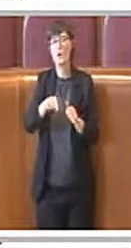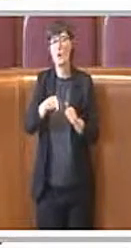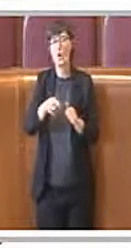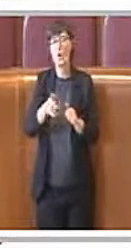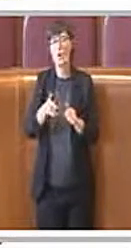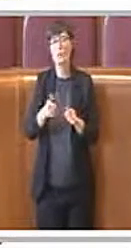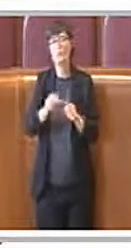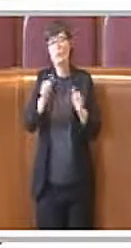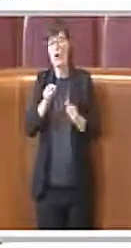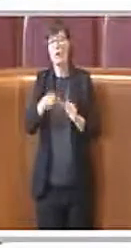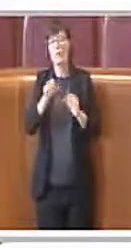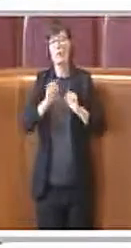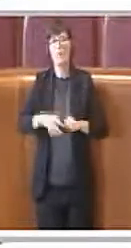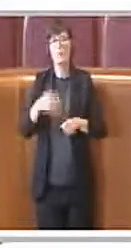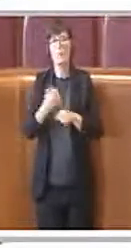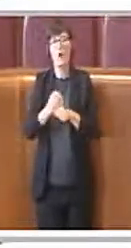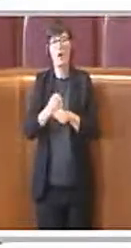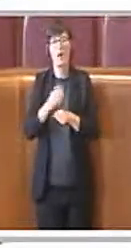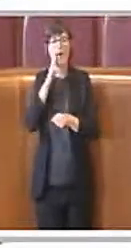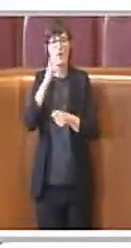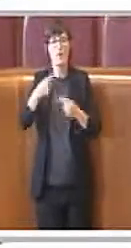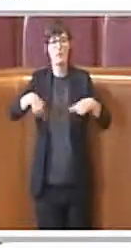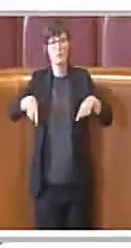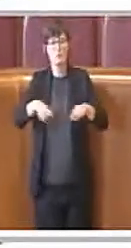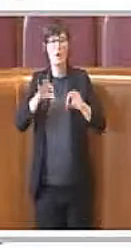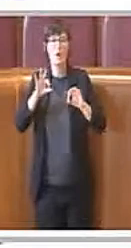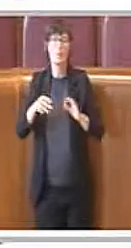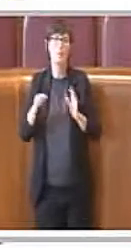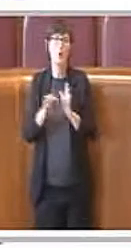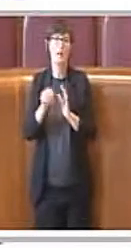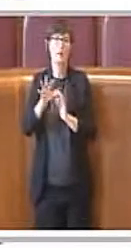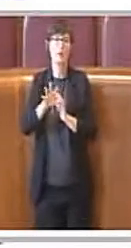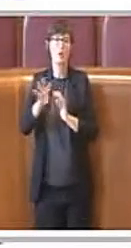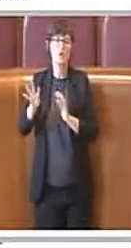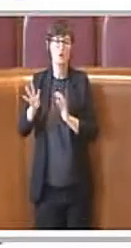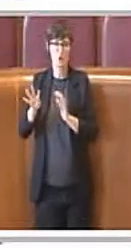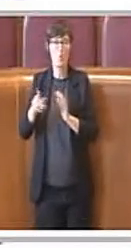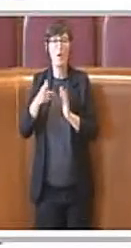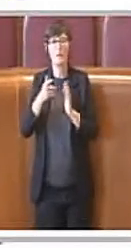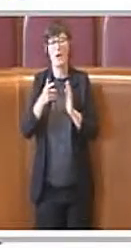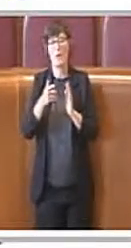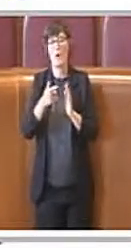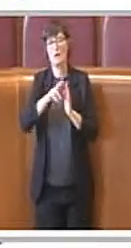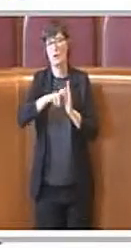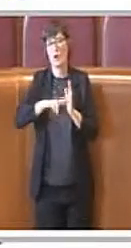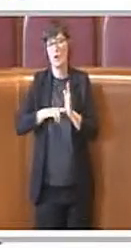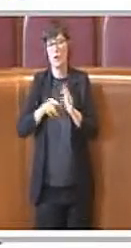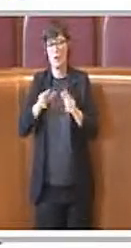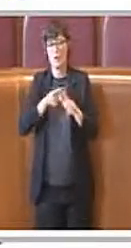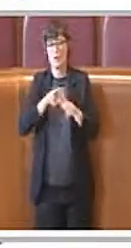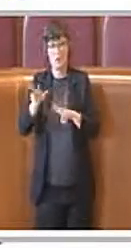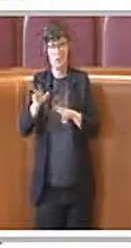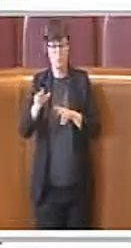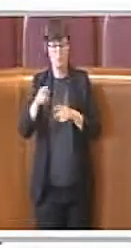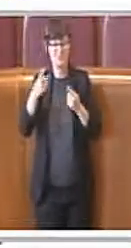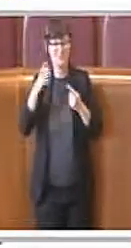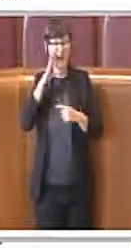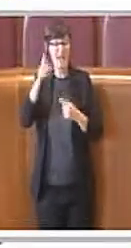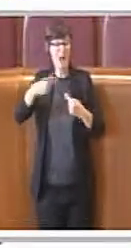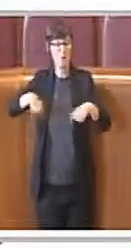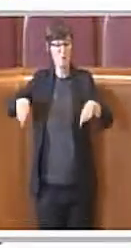'articolo 54 del regolamento del Consiglio Comunale. Le consulte che ho avuto modo di audire in diverse